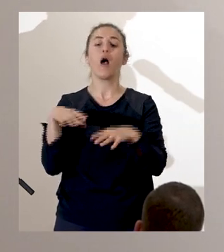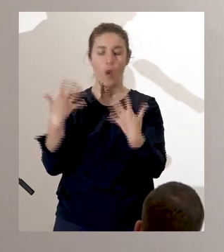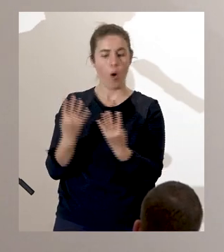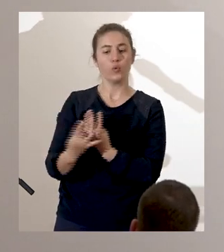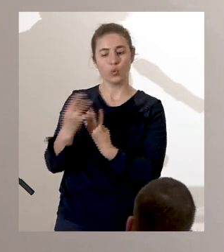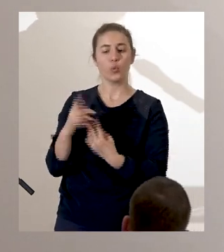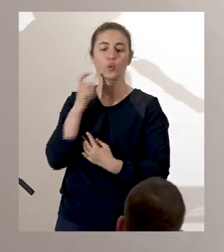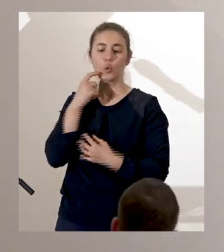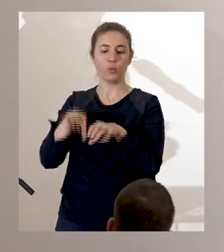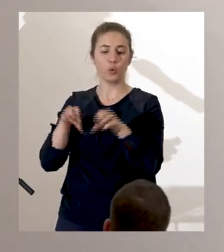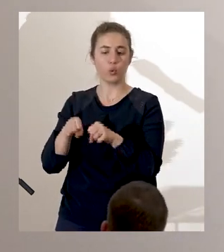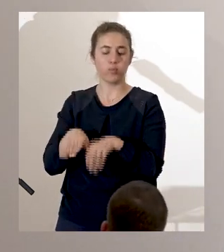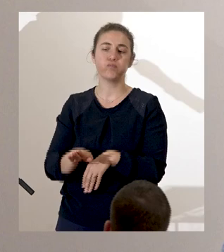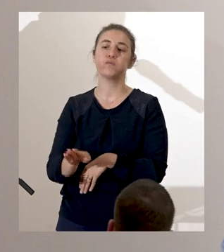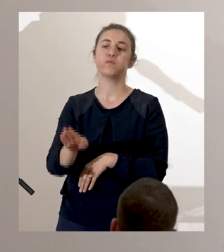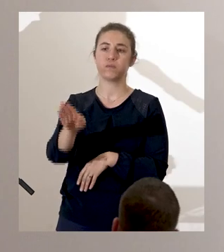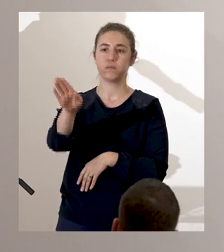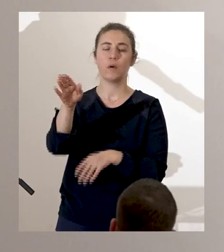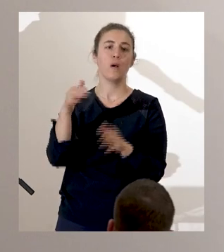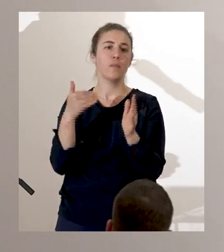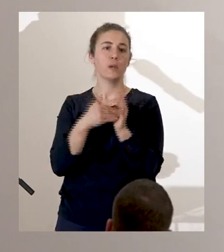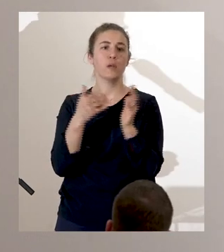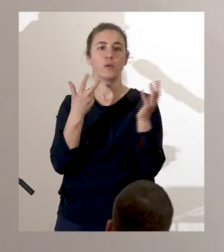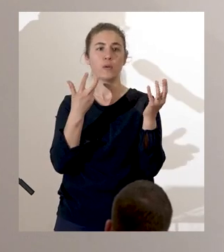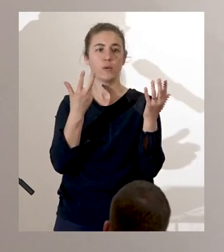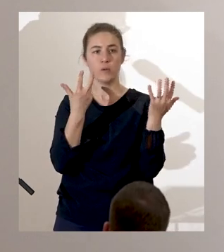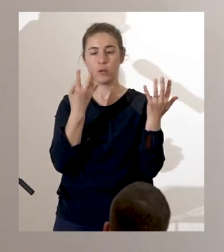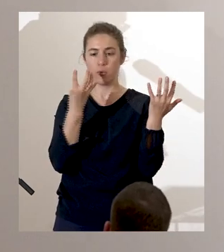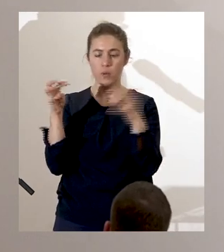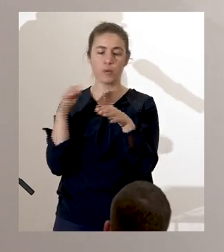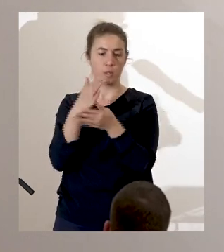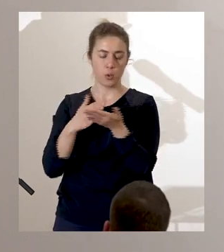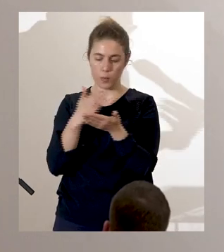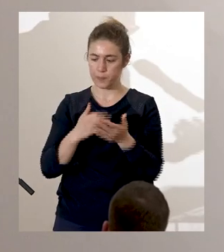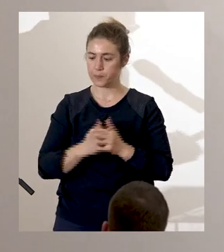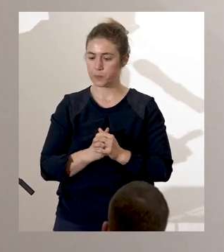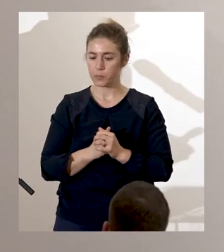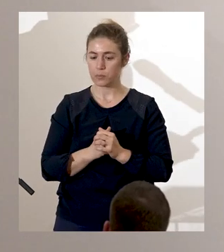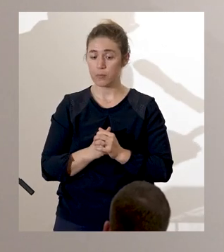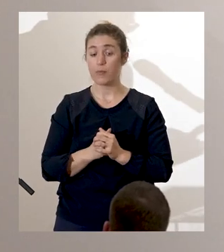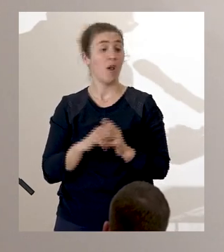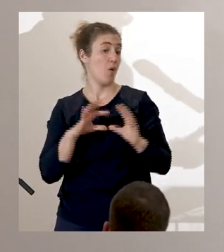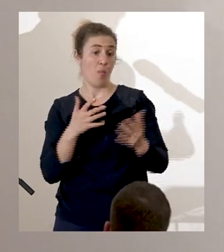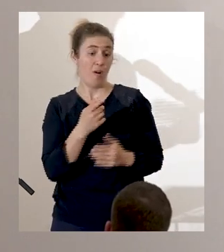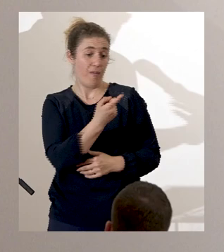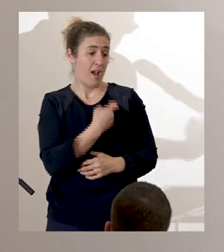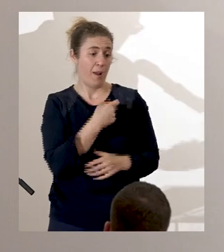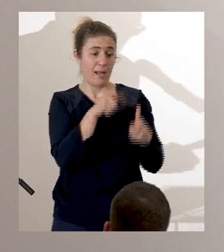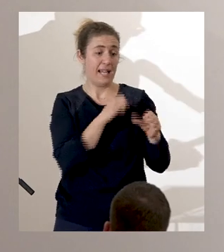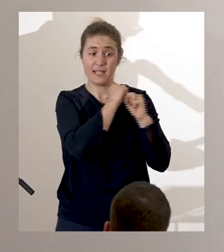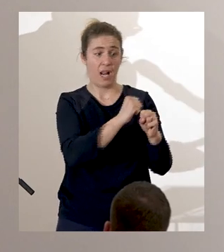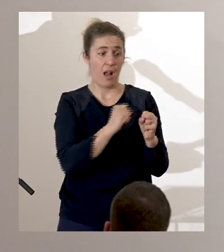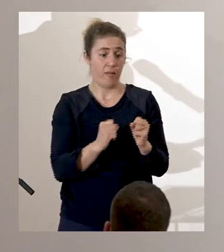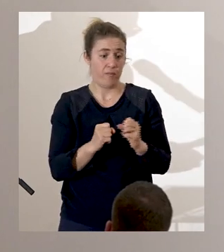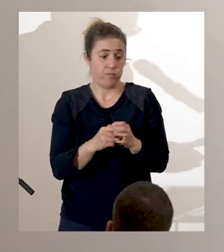production de sucre à partir du milieu du XVIIIe siècle. Elle ne fut possible que grâce à une augmentation du nombre d'esclaves et un durcissement